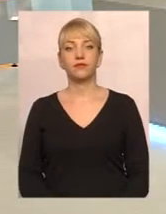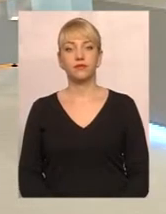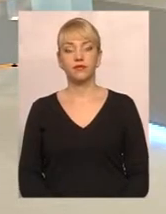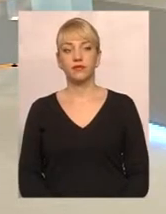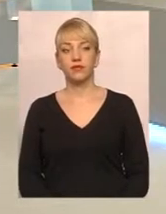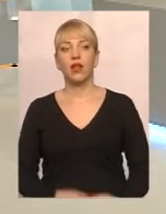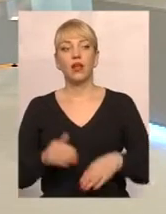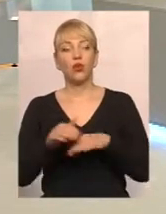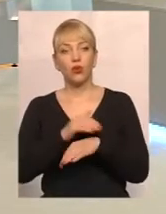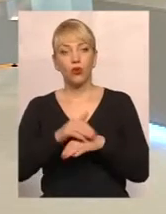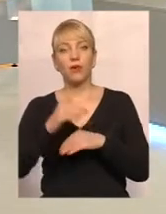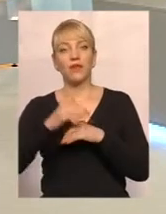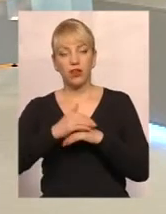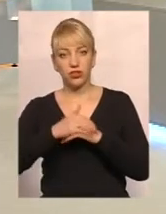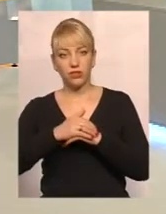Добрий вечір.